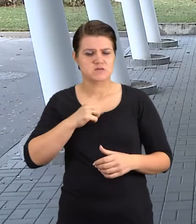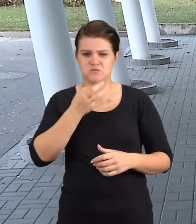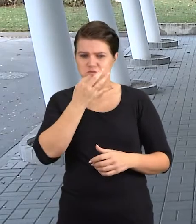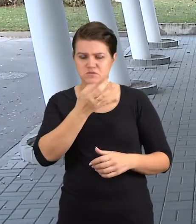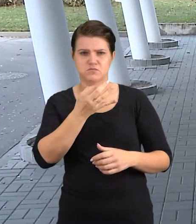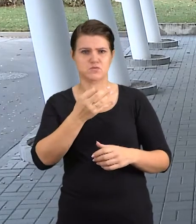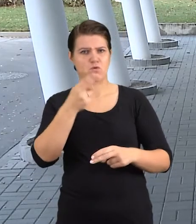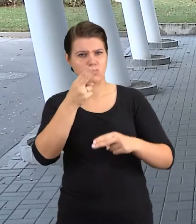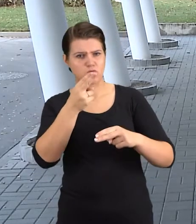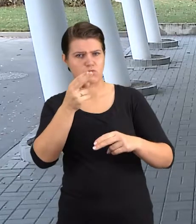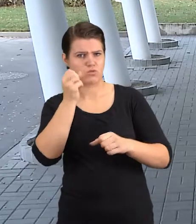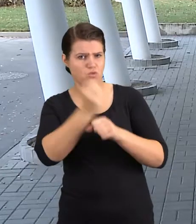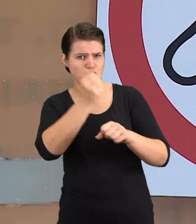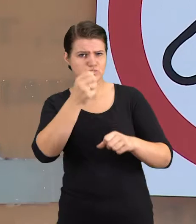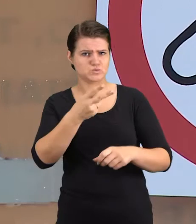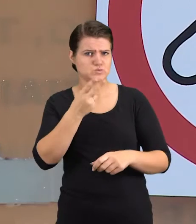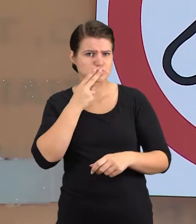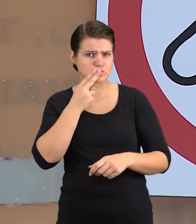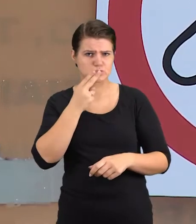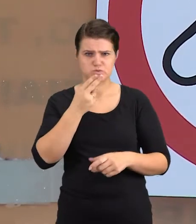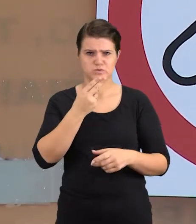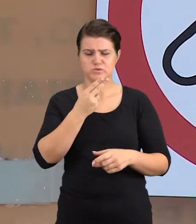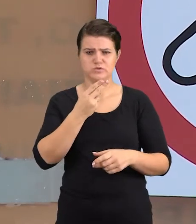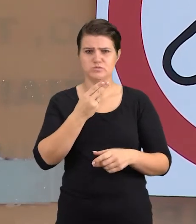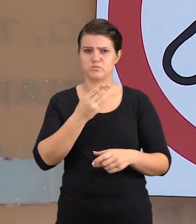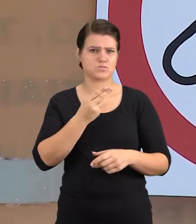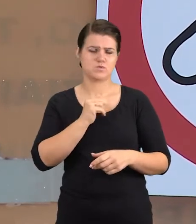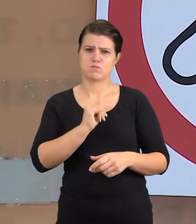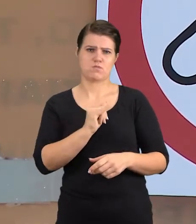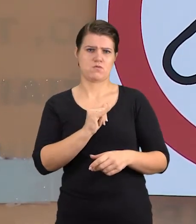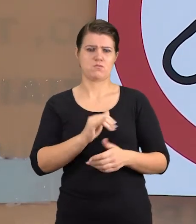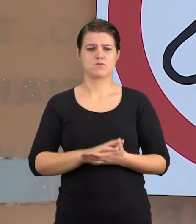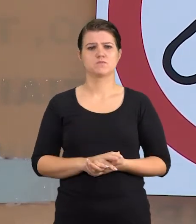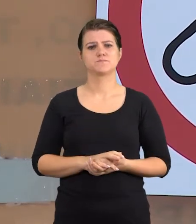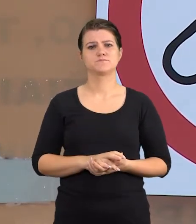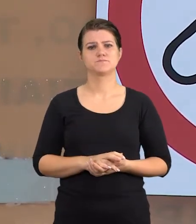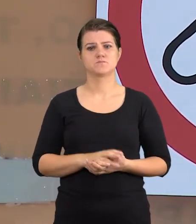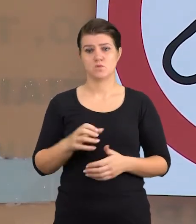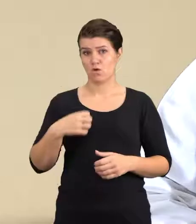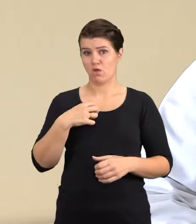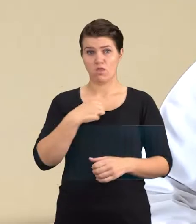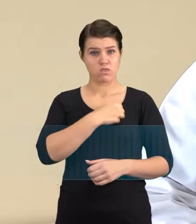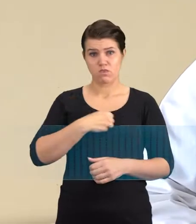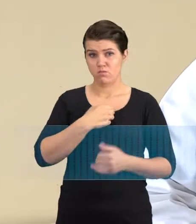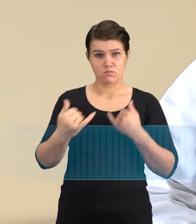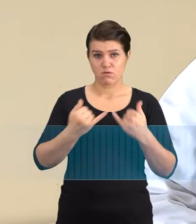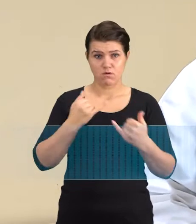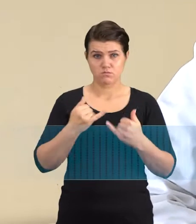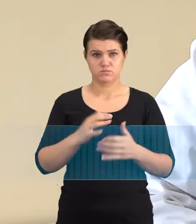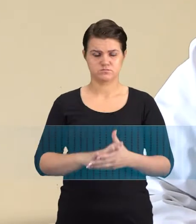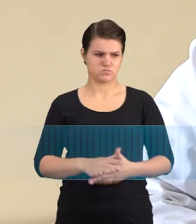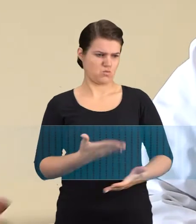konstatuoja, kad draudimų rūkyti psichiatrijos lygoninių teritorijose valdžiai jau visai iš rašto, išėjo iš krašto. Jūs nebijot?